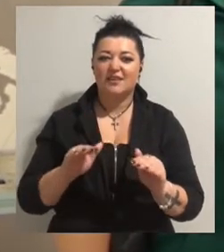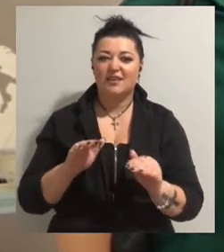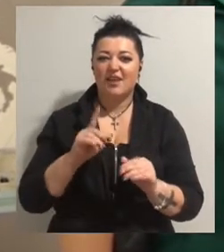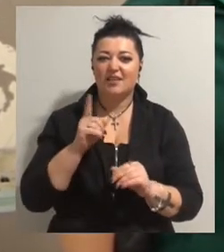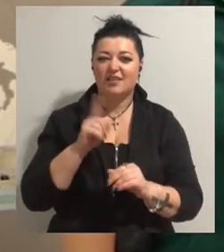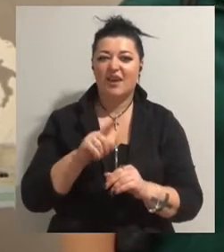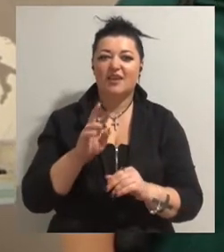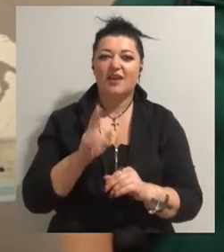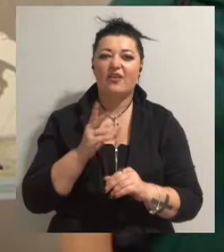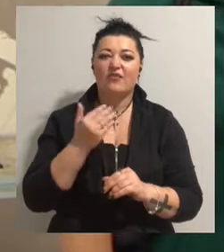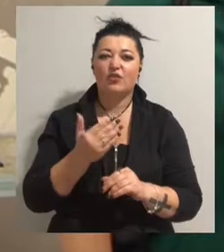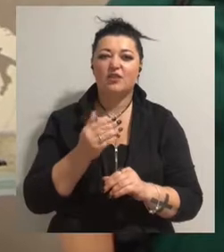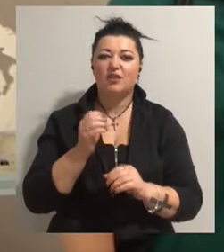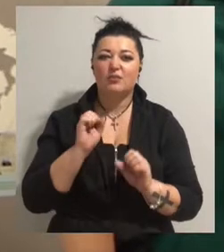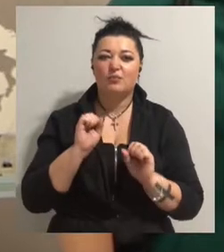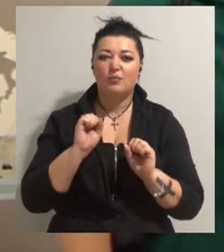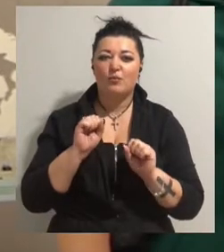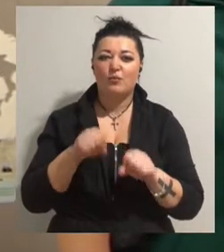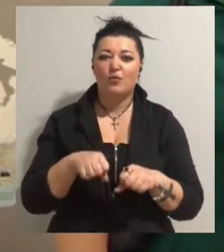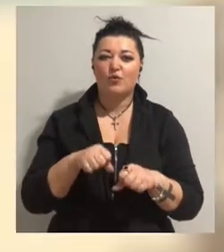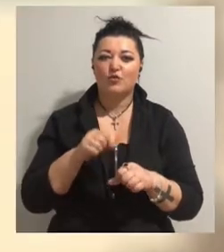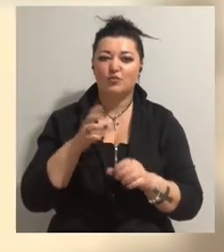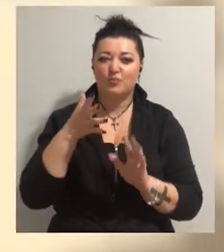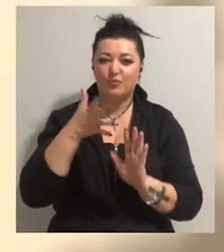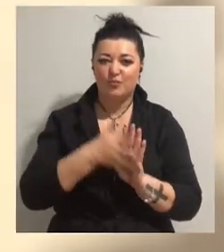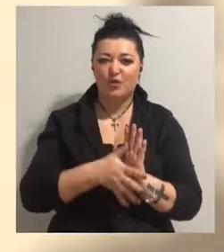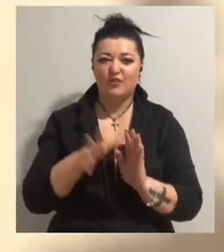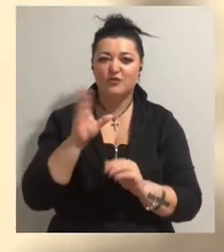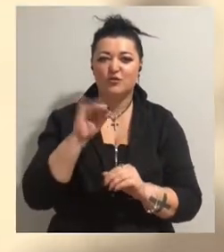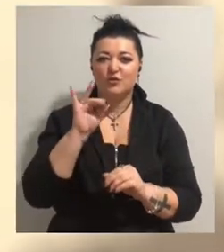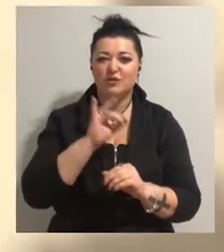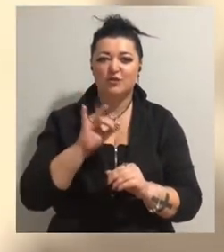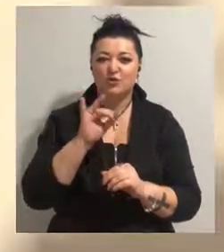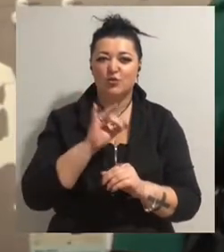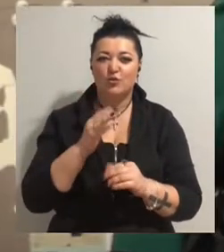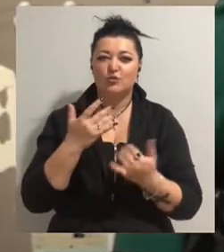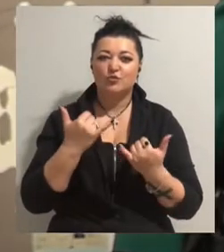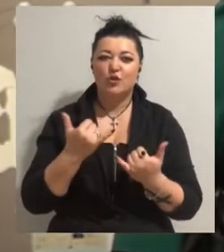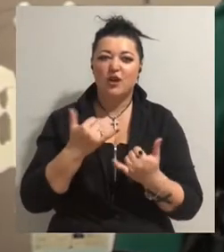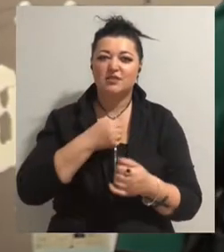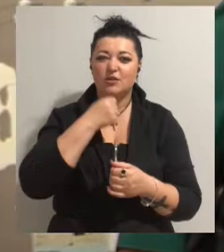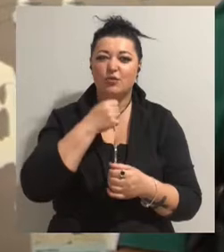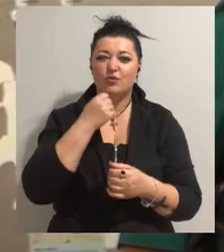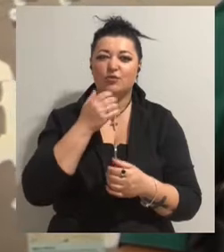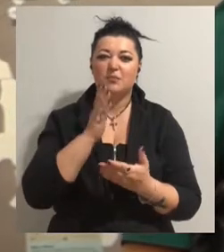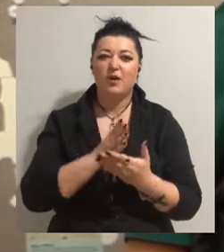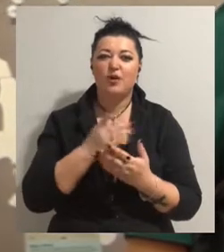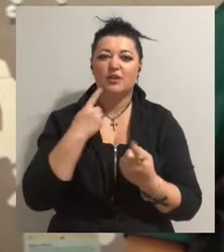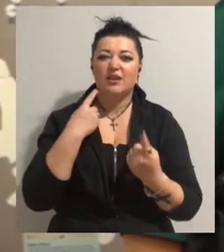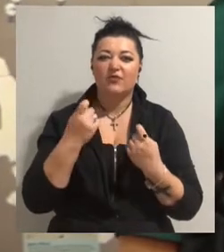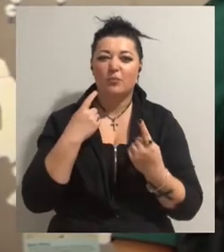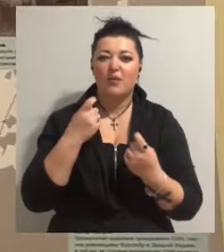пояти всю історію в месенджері. Сучасна людина сприймає інформацію як